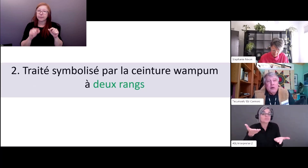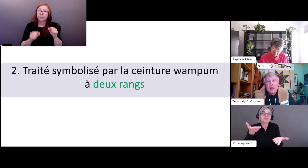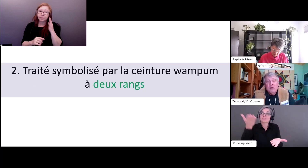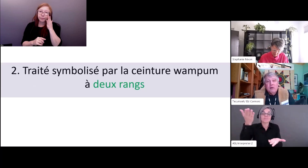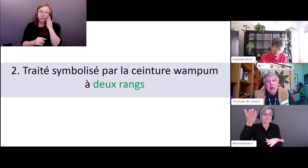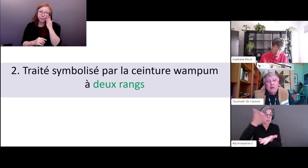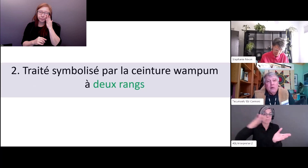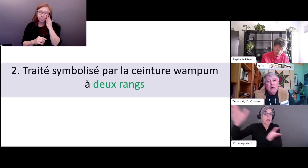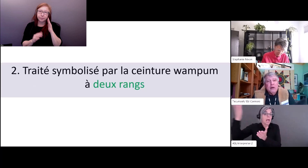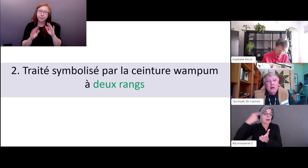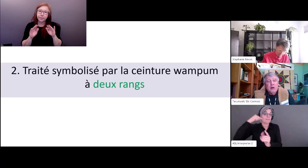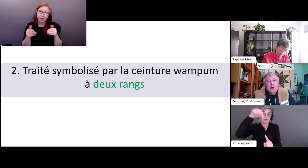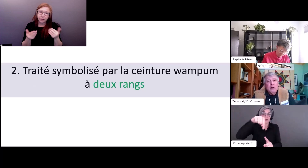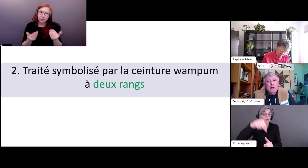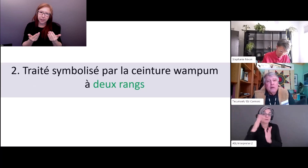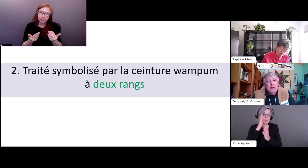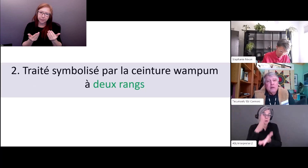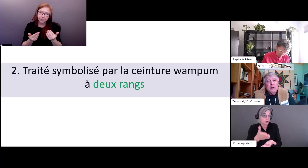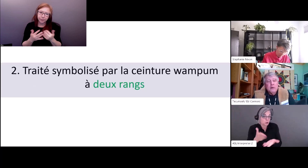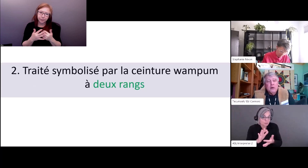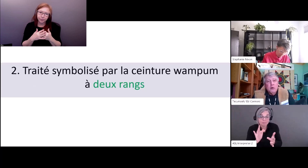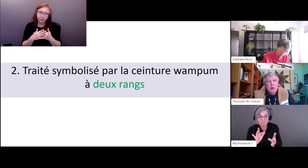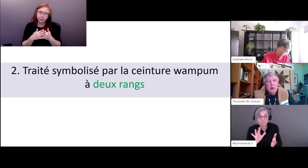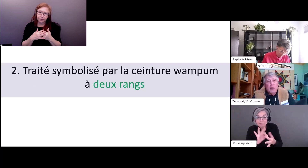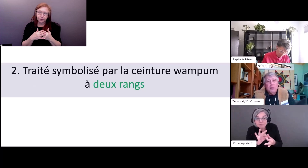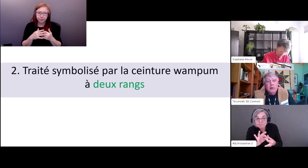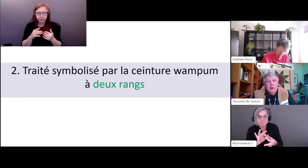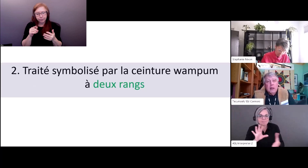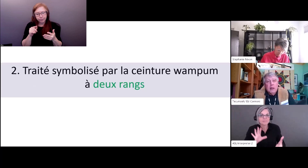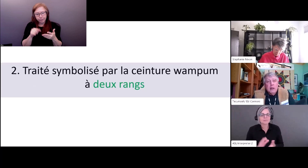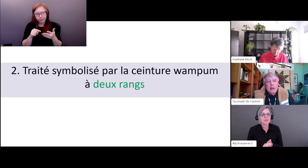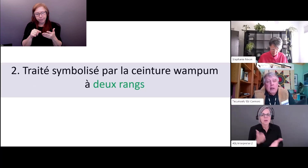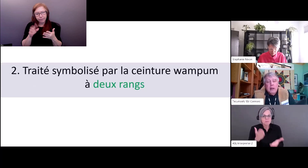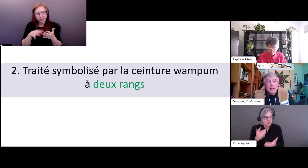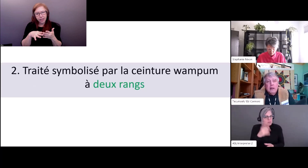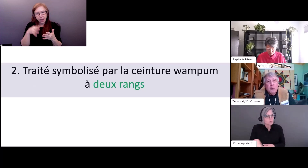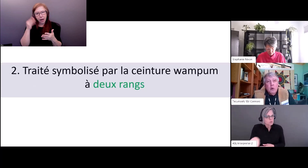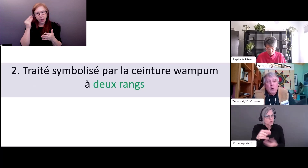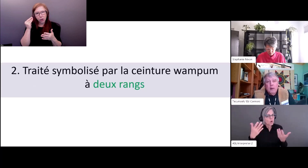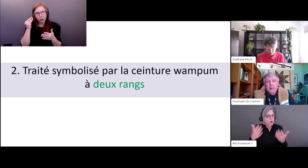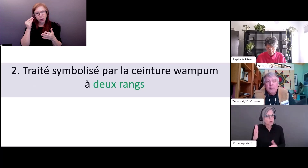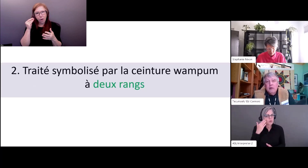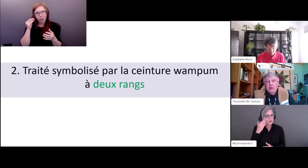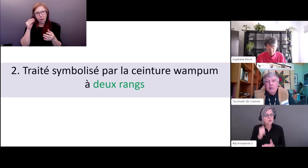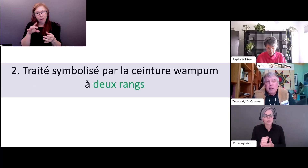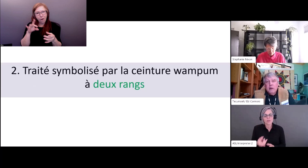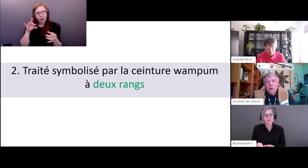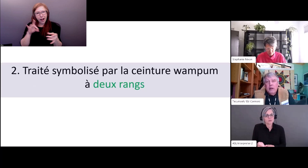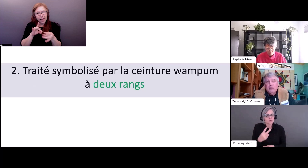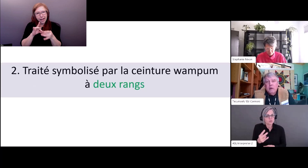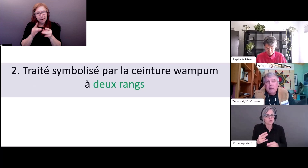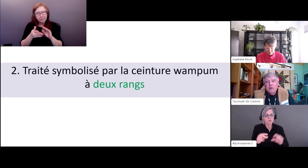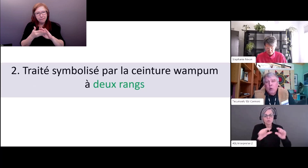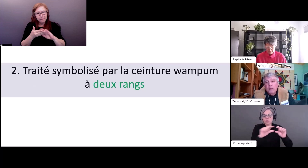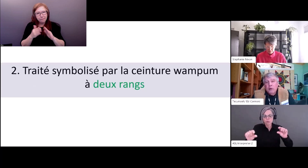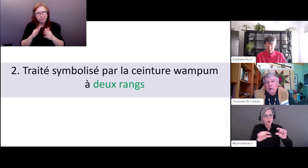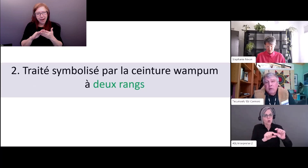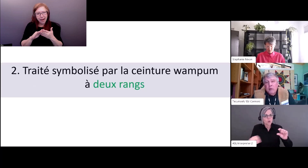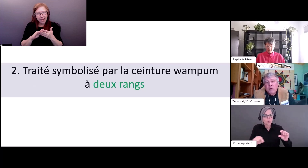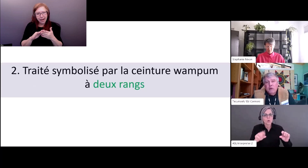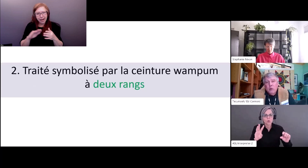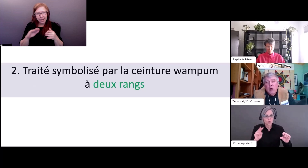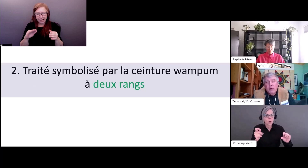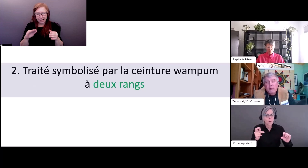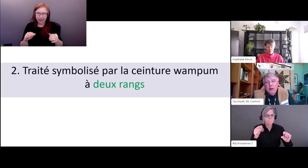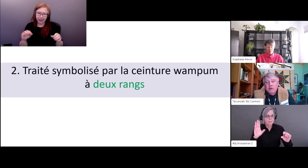qu'on a partagé avec d'autres à plusieurs reprises on a parlé déjà de cette ceinture Wampum